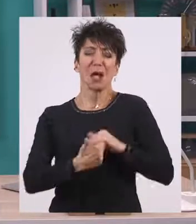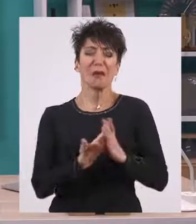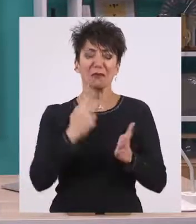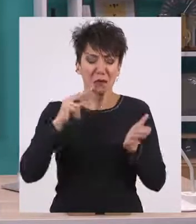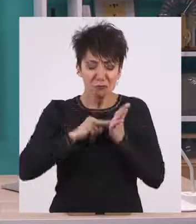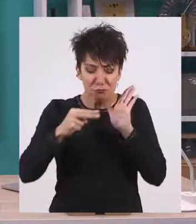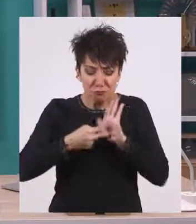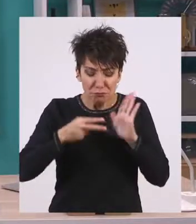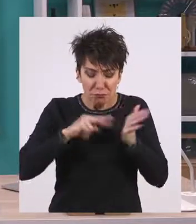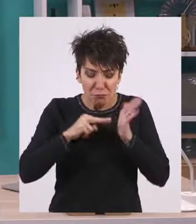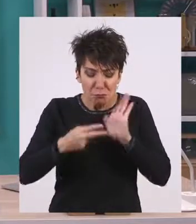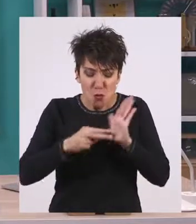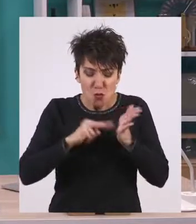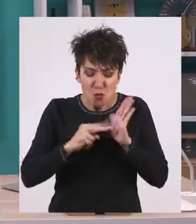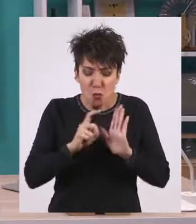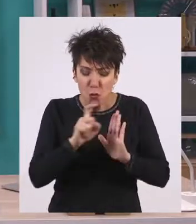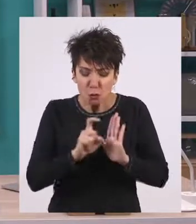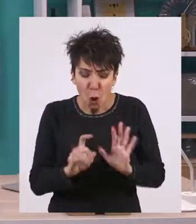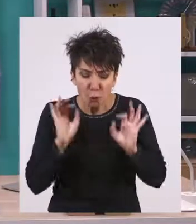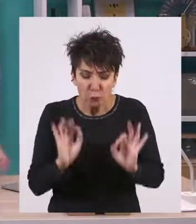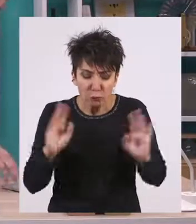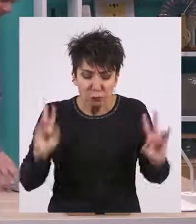λακωνικός τρόπος ζωής.